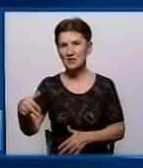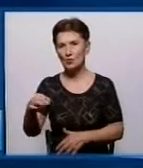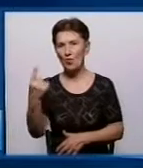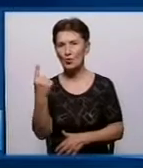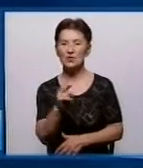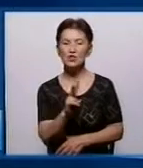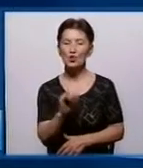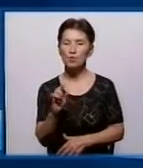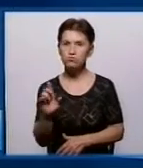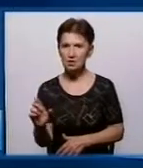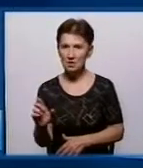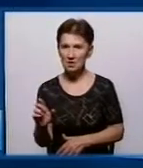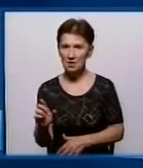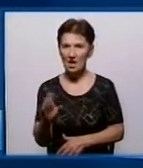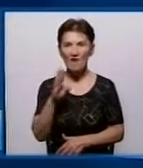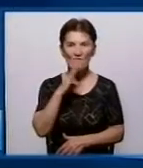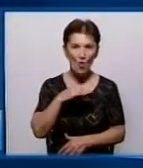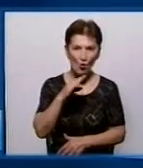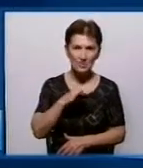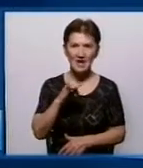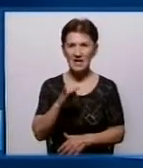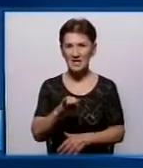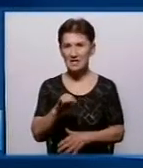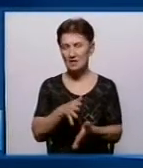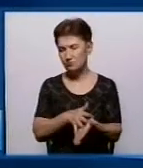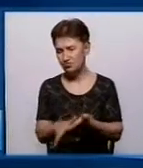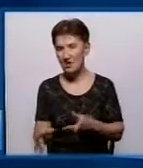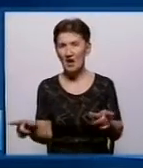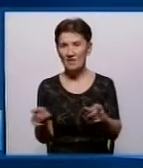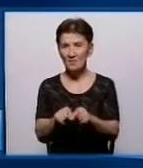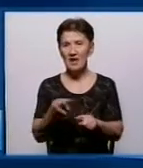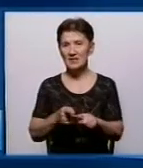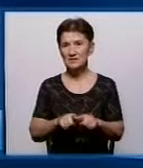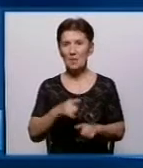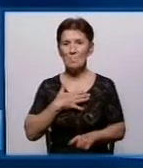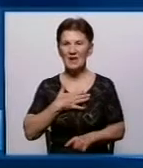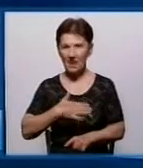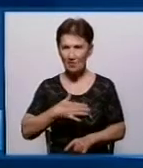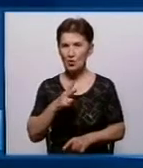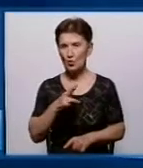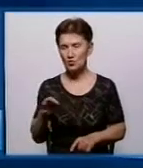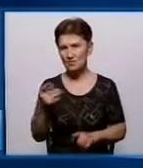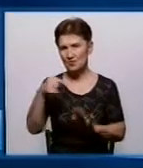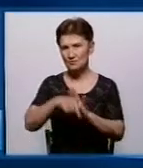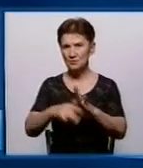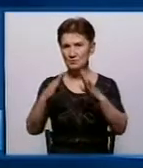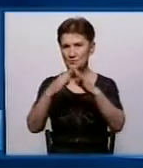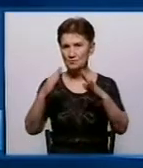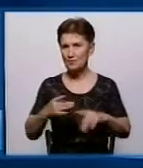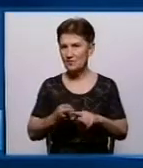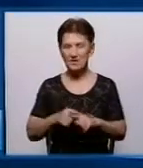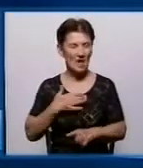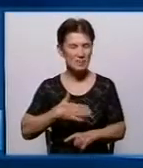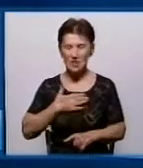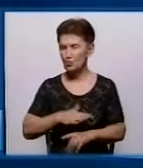1 кубометр. Кубометр води і стоків з ПДВ. Це приємно, але без врахування обслуговування внутрішньобудинкових мереж це не дуже